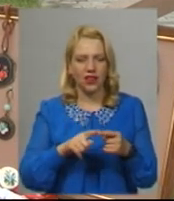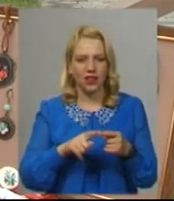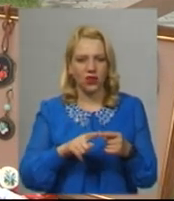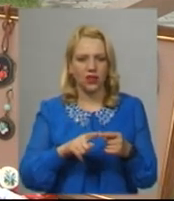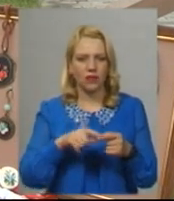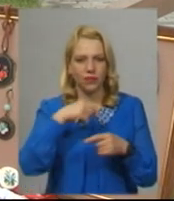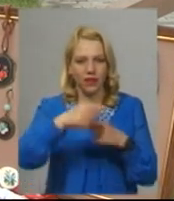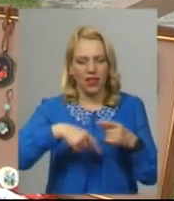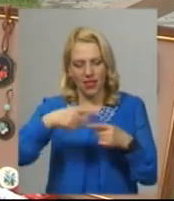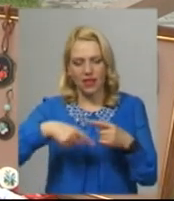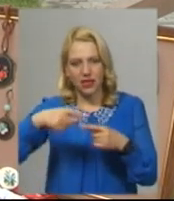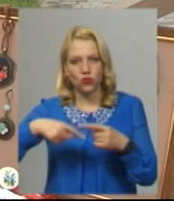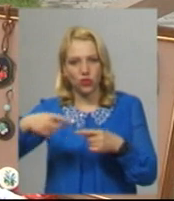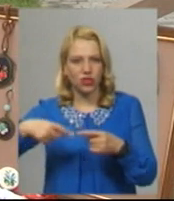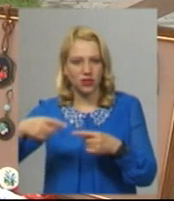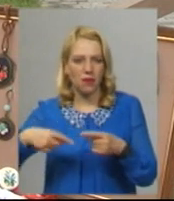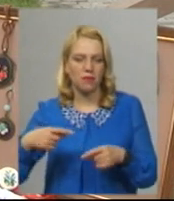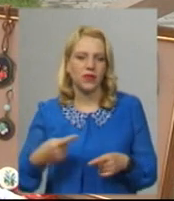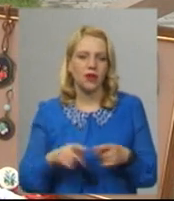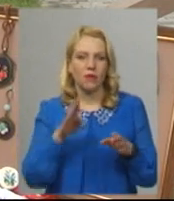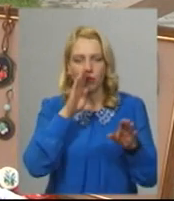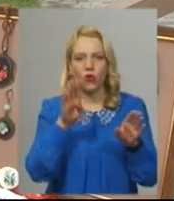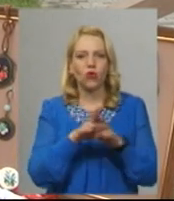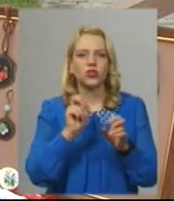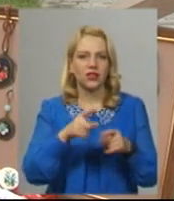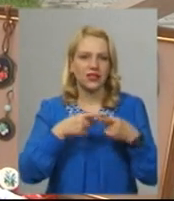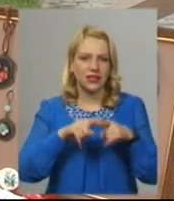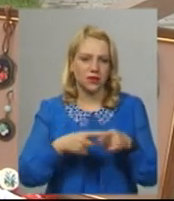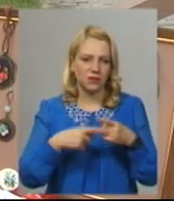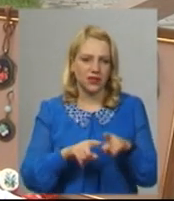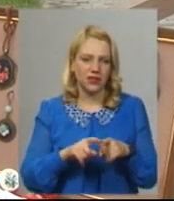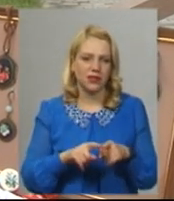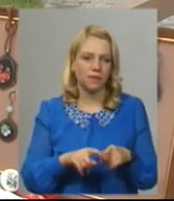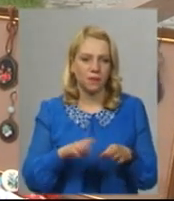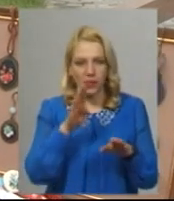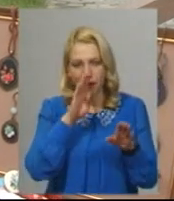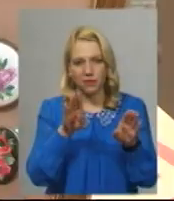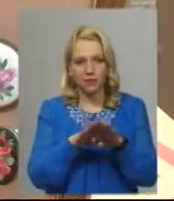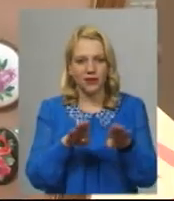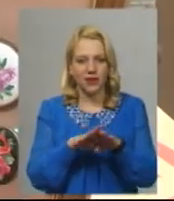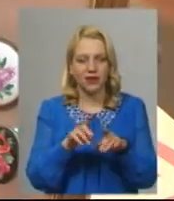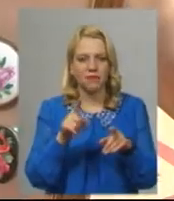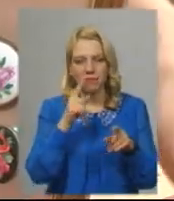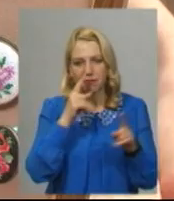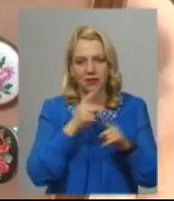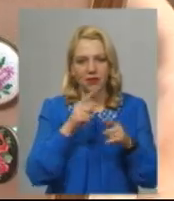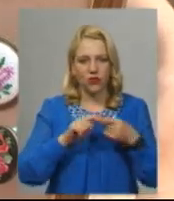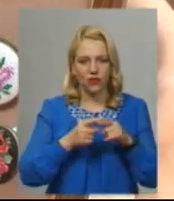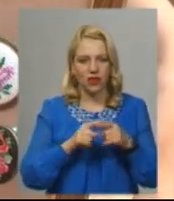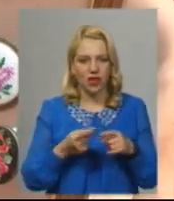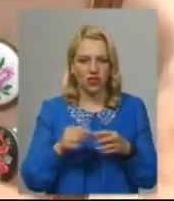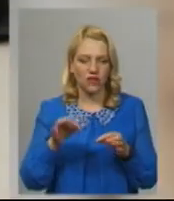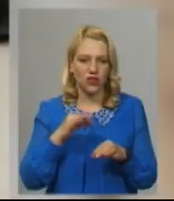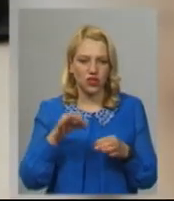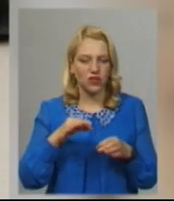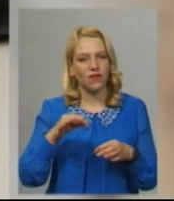низу їж петлі Як би це ти робила на шпицях І ніби мікров'яжеш Вишиває Інна Сорока підвізки,